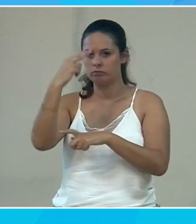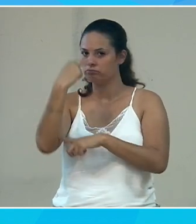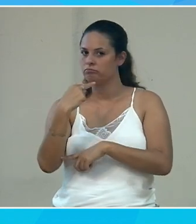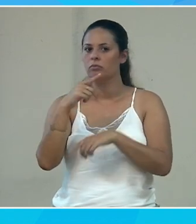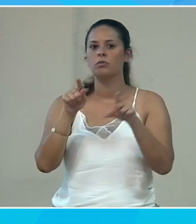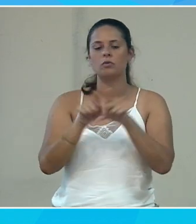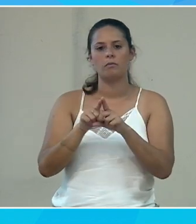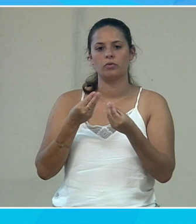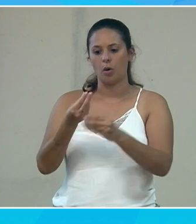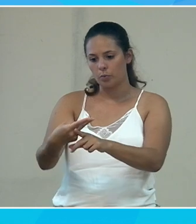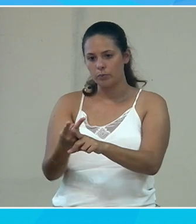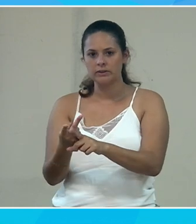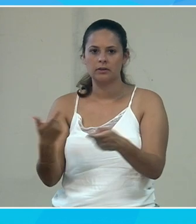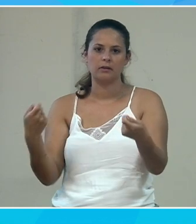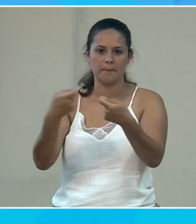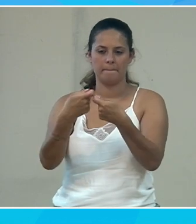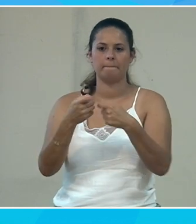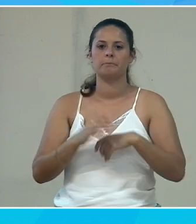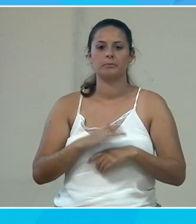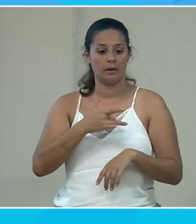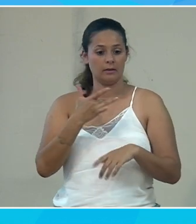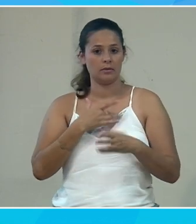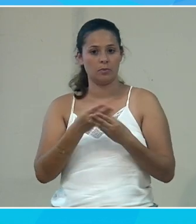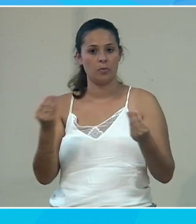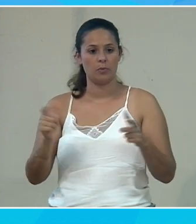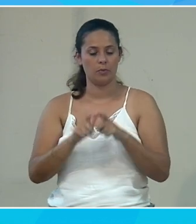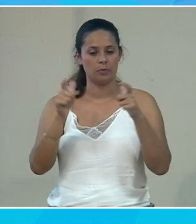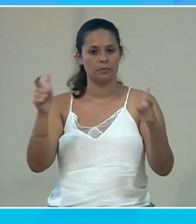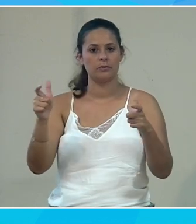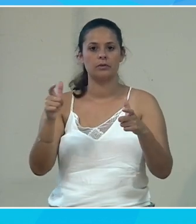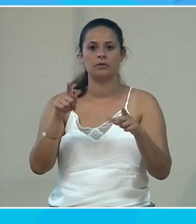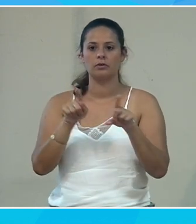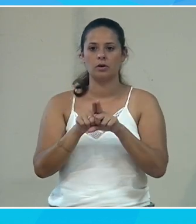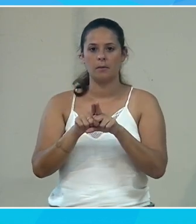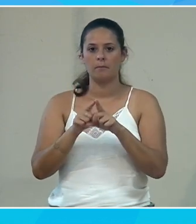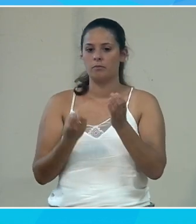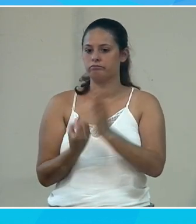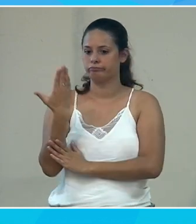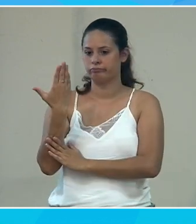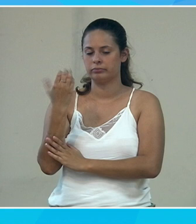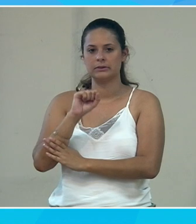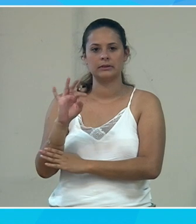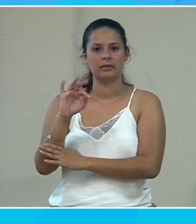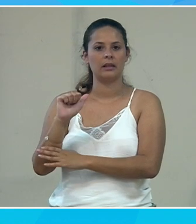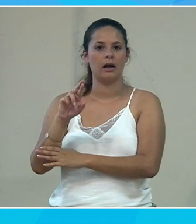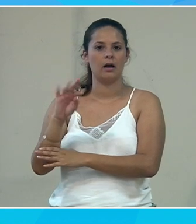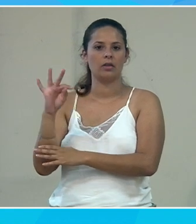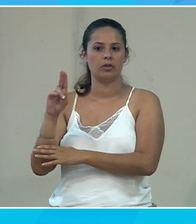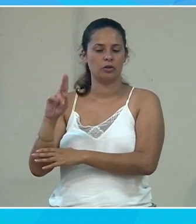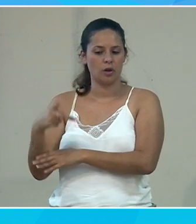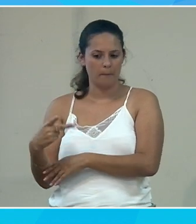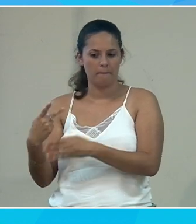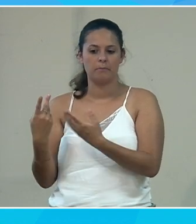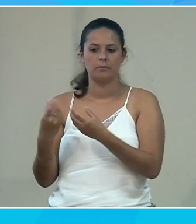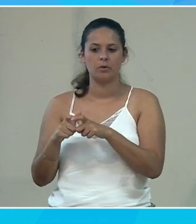de fournir les outils qui vont bien. Alors, ça intéresse beaucoup les entreprises, aussi bien les startups que les grands groupes sur ces sujets,